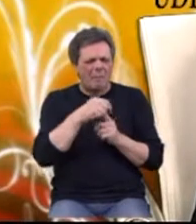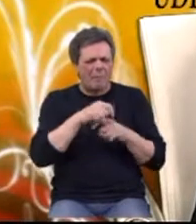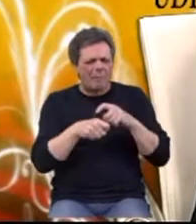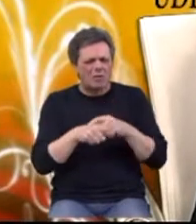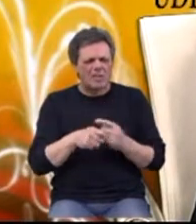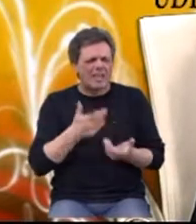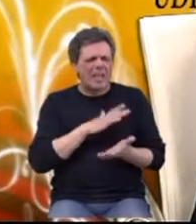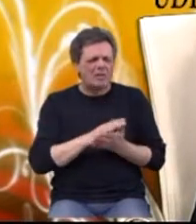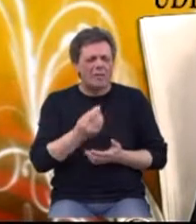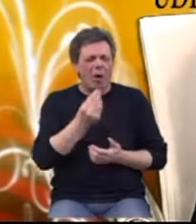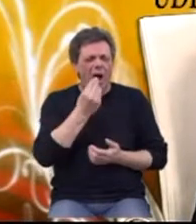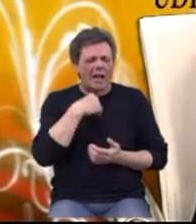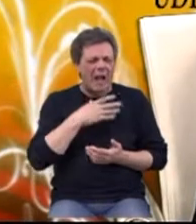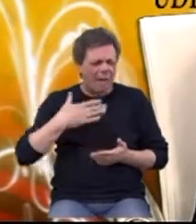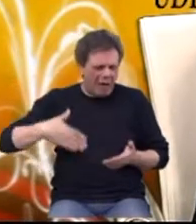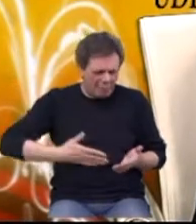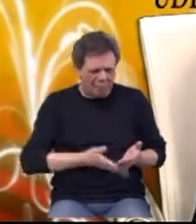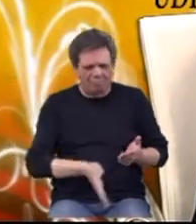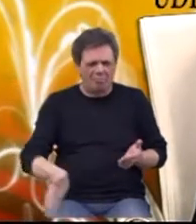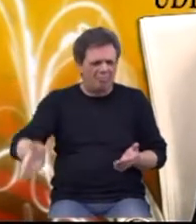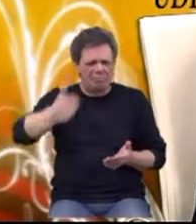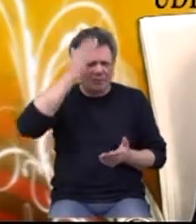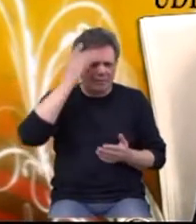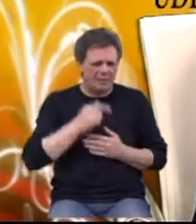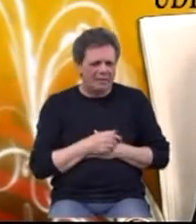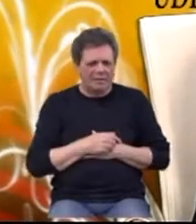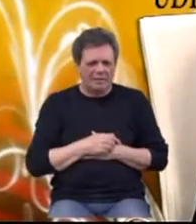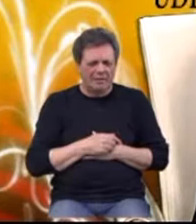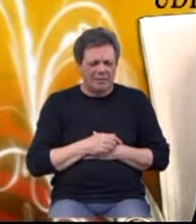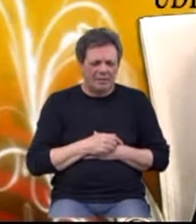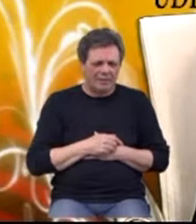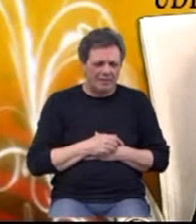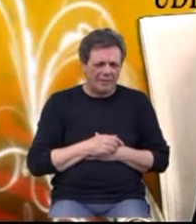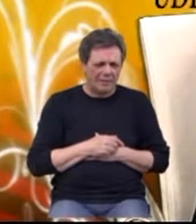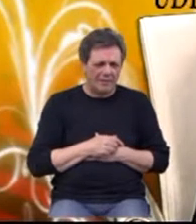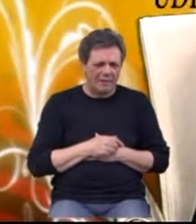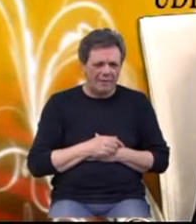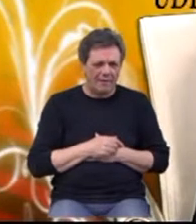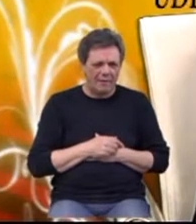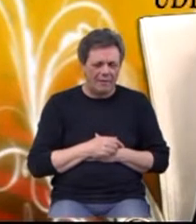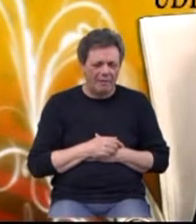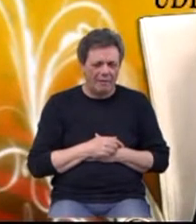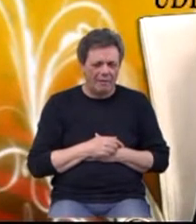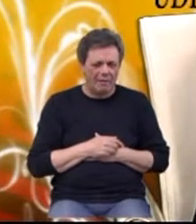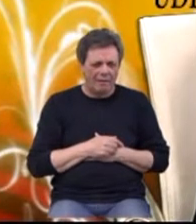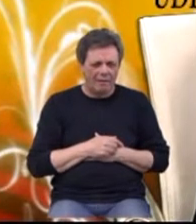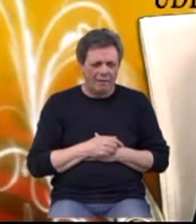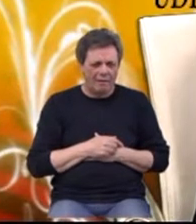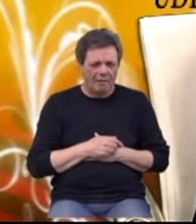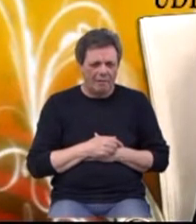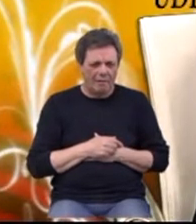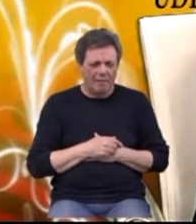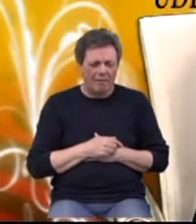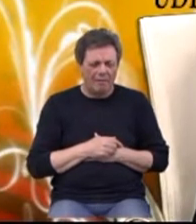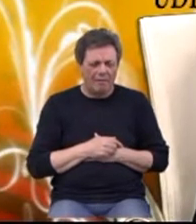da jednostavno hrana ne prolazi onim dijelom crijeva gdje se najbolje absorbira. I